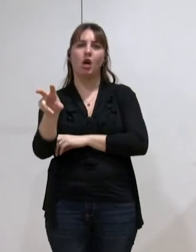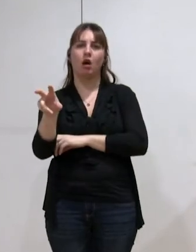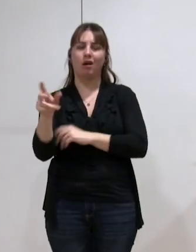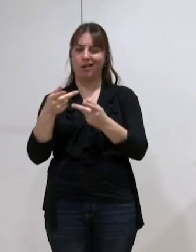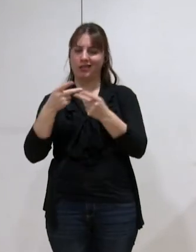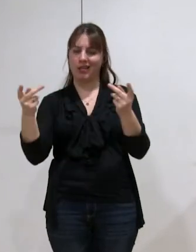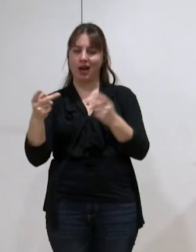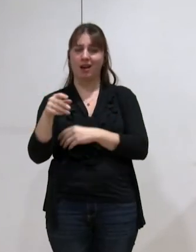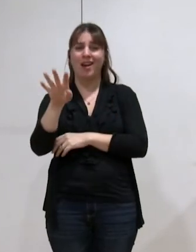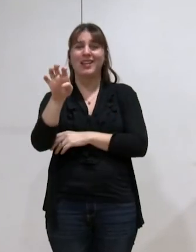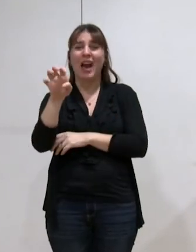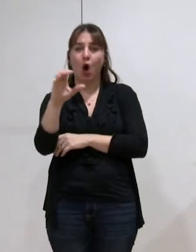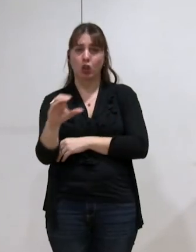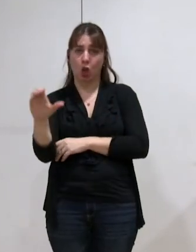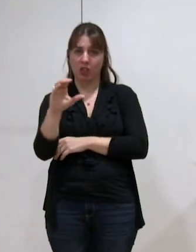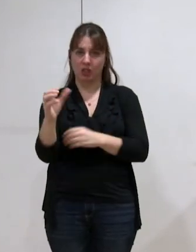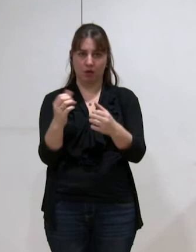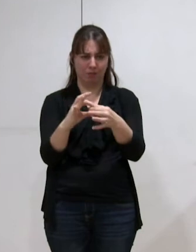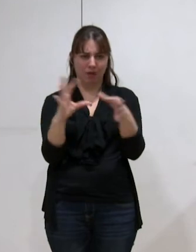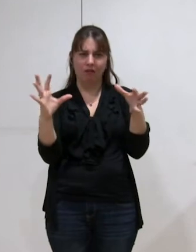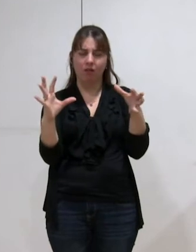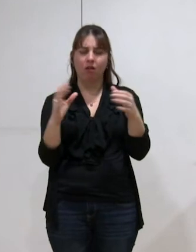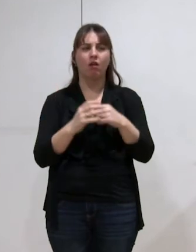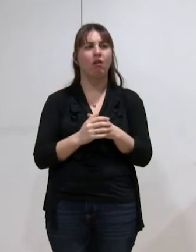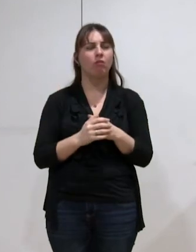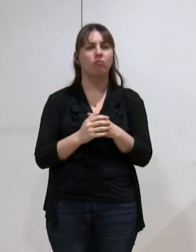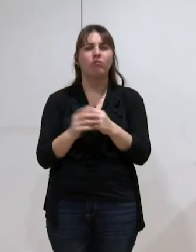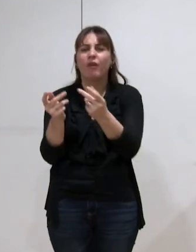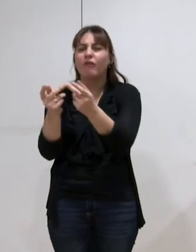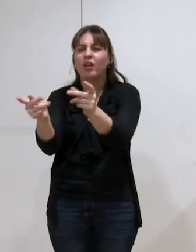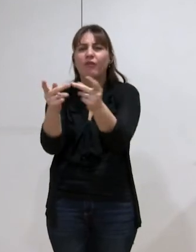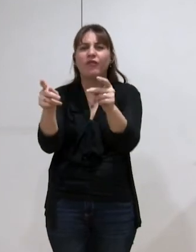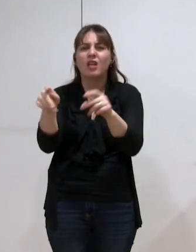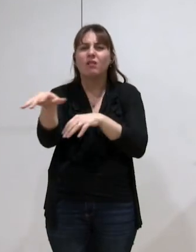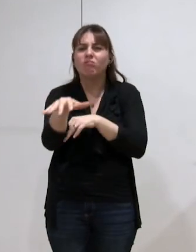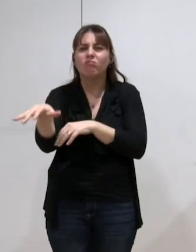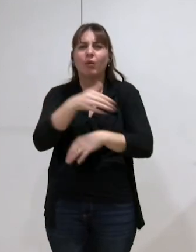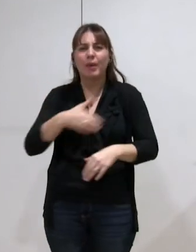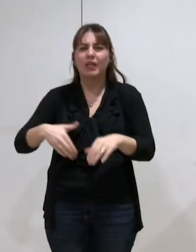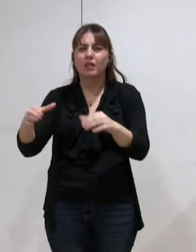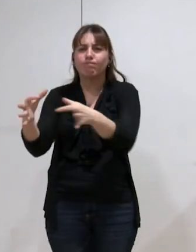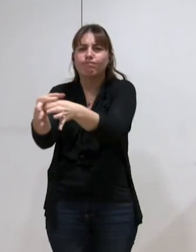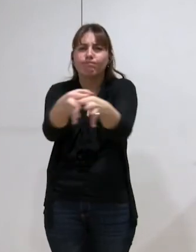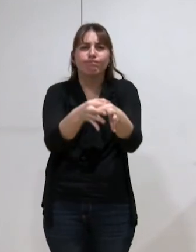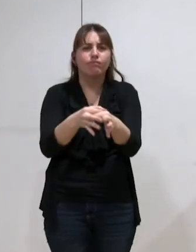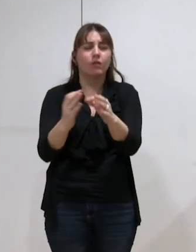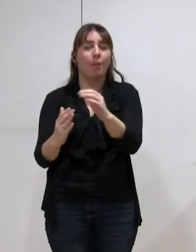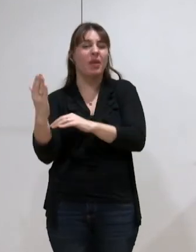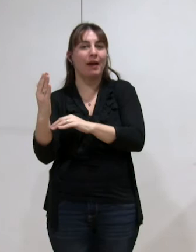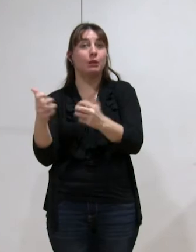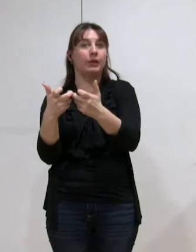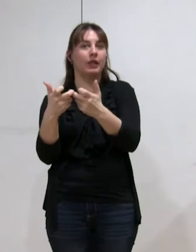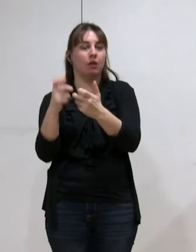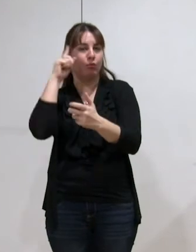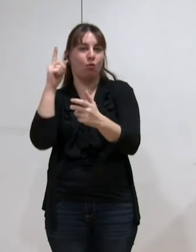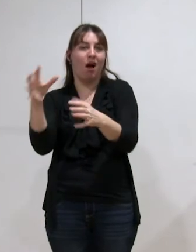déclare à 40 centimes ? Que des petites communes l'estiment à un coût très supérieur parce qu'il y un effet d'économie d'échelle.